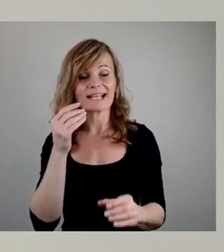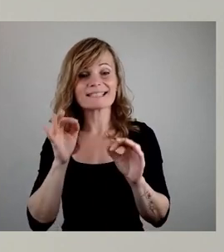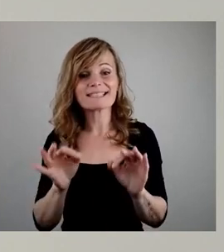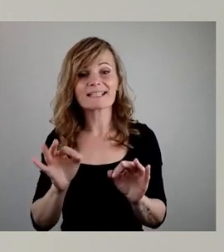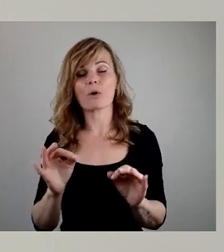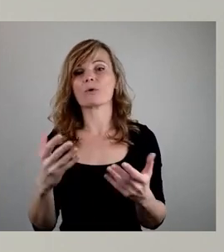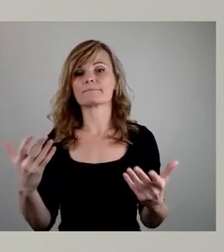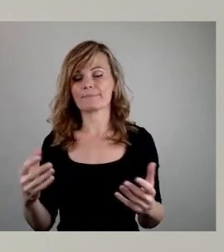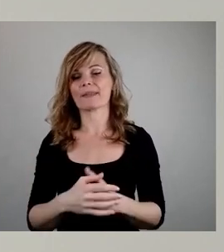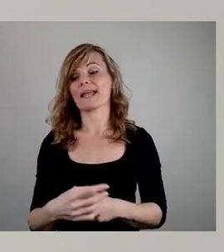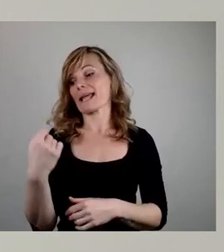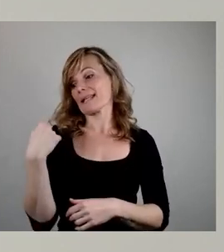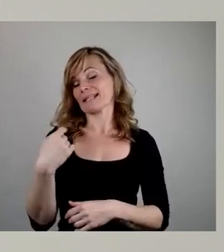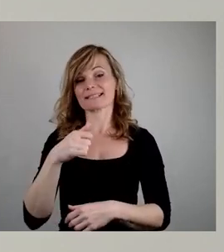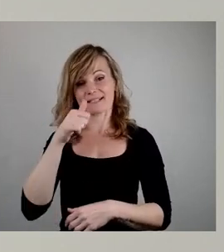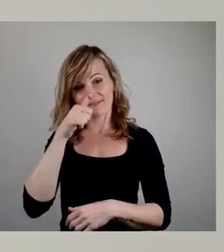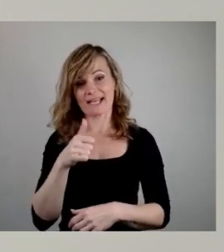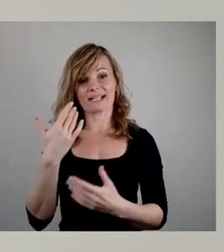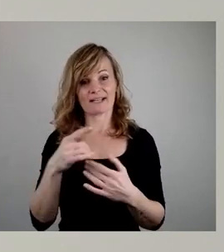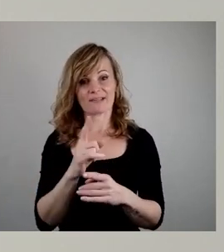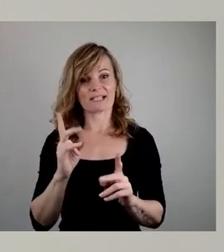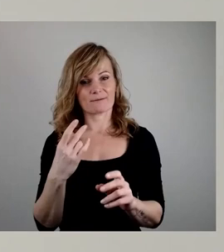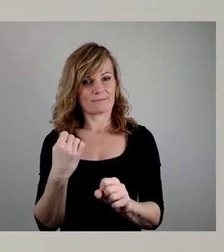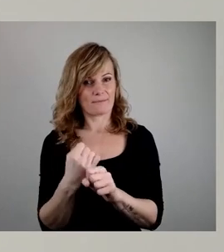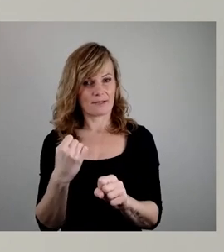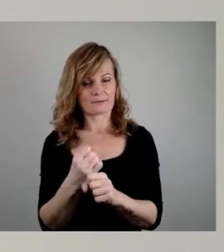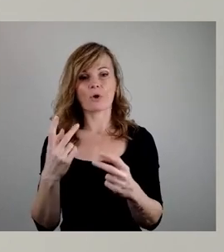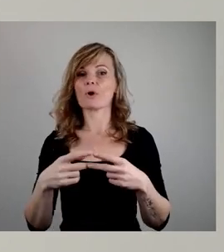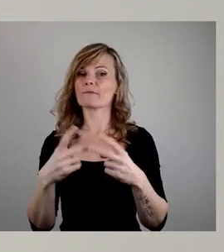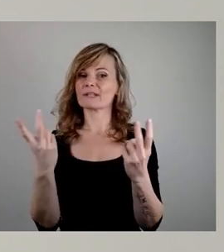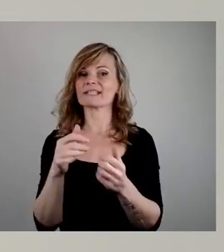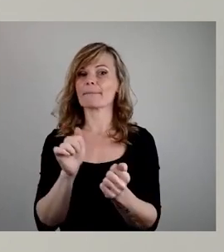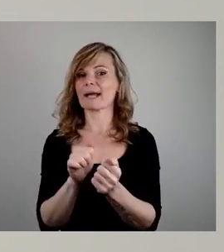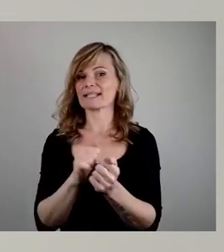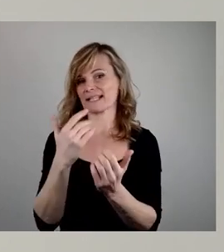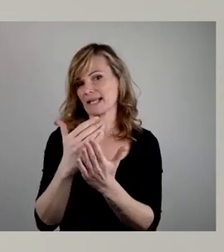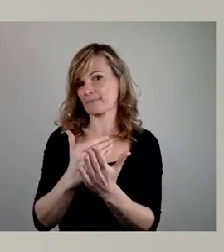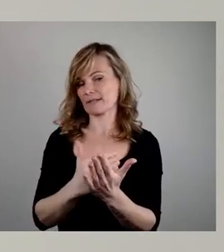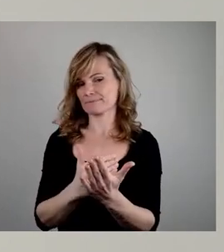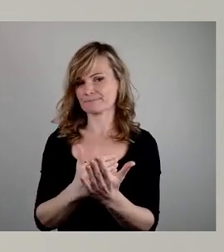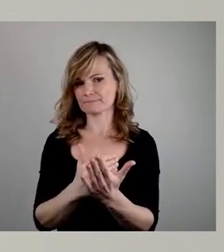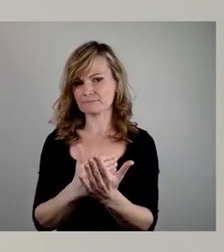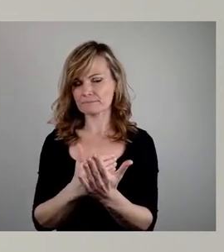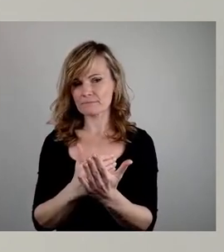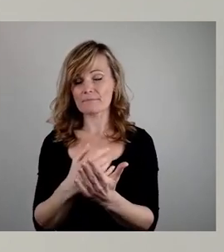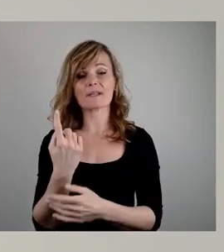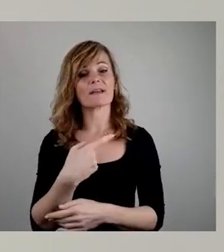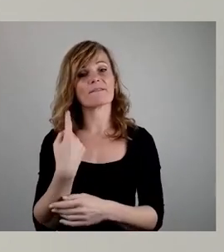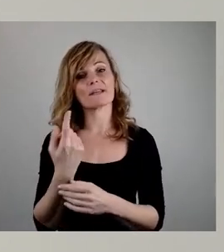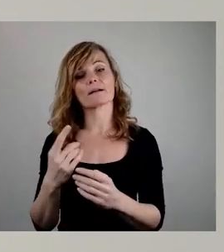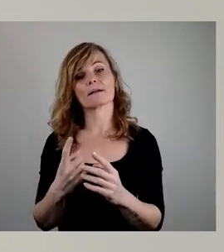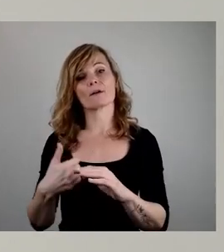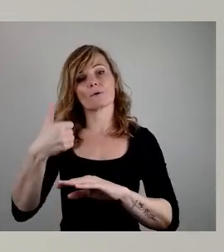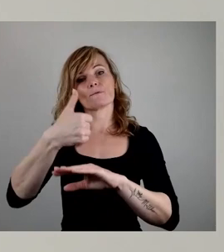gemacht im Rahmen eines öffentlichen Pressetermins. Wir haben uns als Führungsspitze der